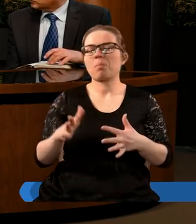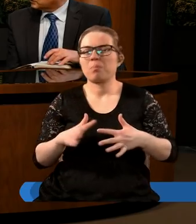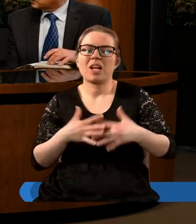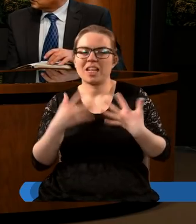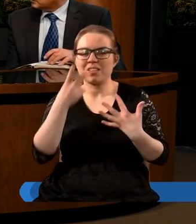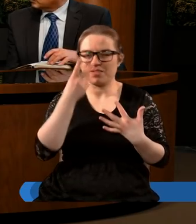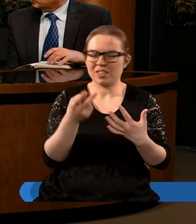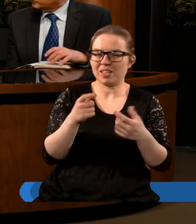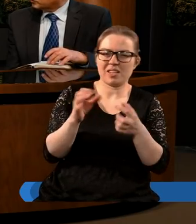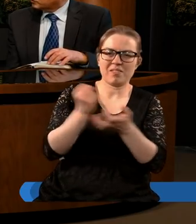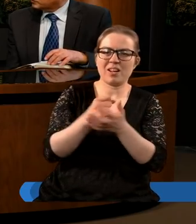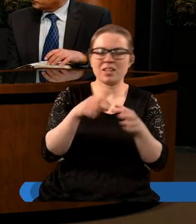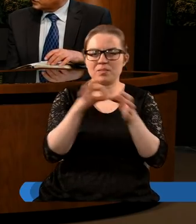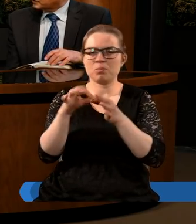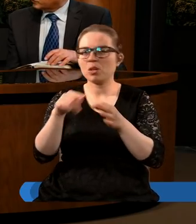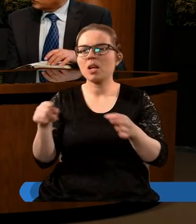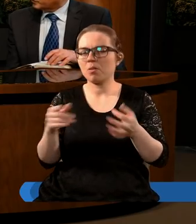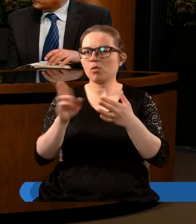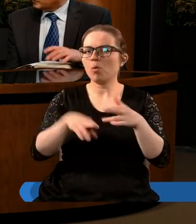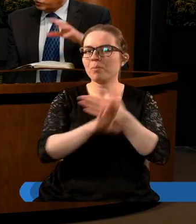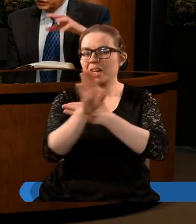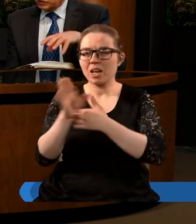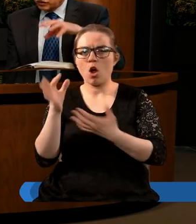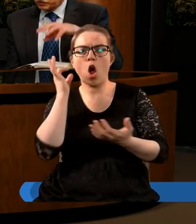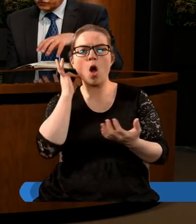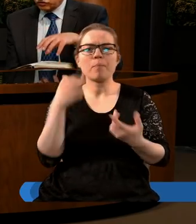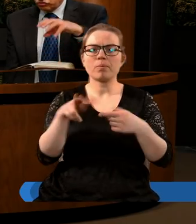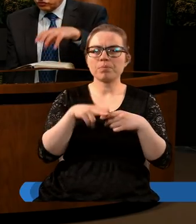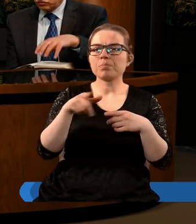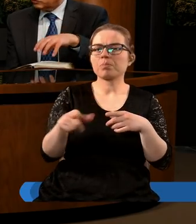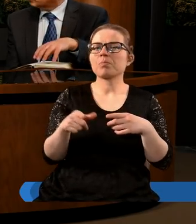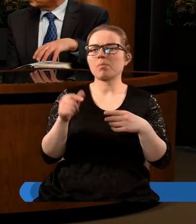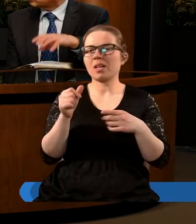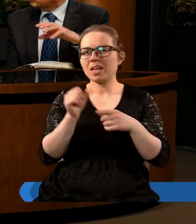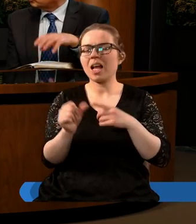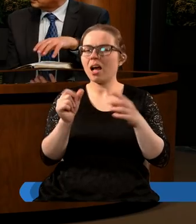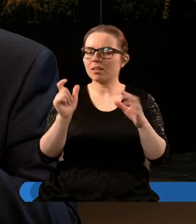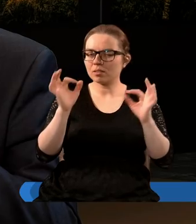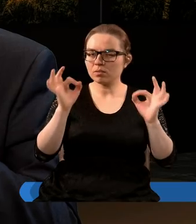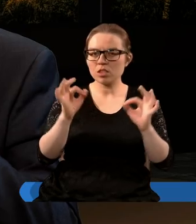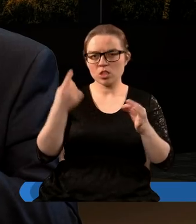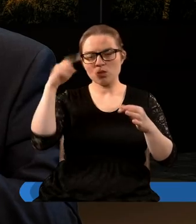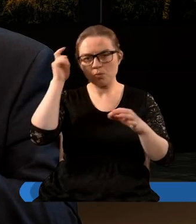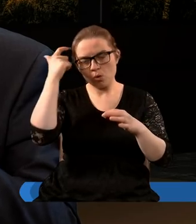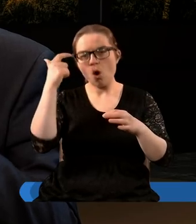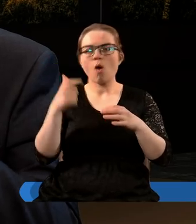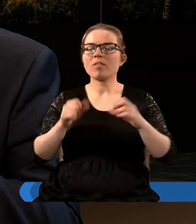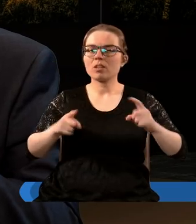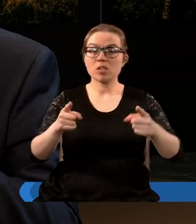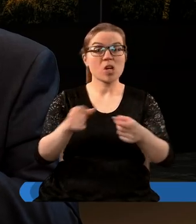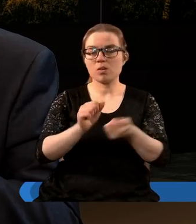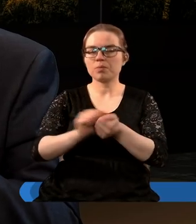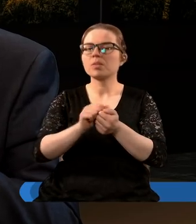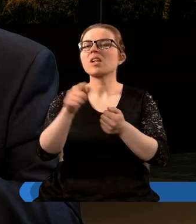przedziwny związek, który wcześniej został przedstawiony, prawda? Kobieta, która sprawuje dominującą rolę, czyli siła religijna, która